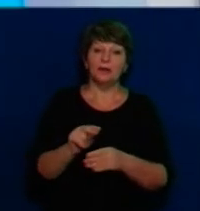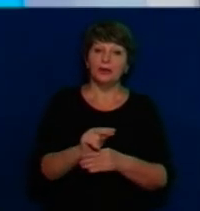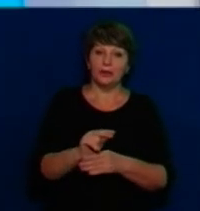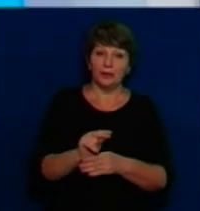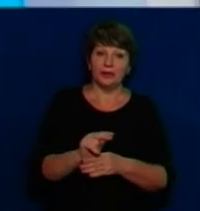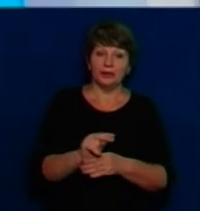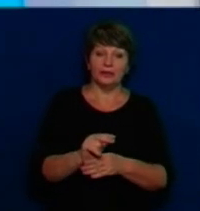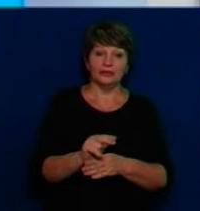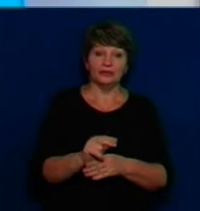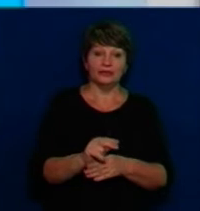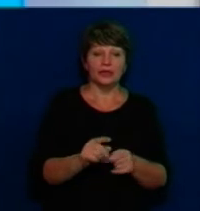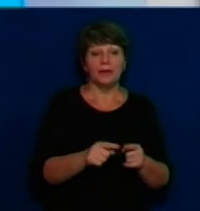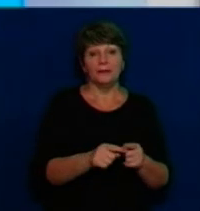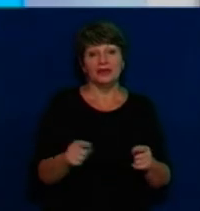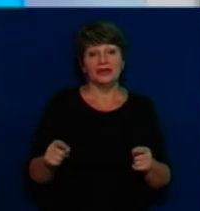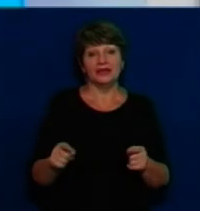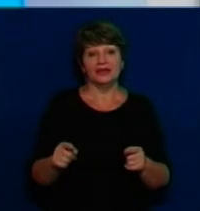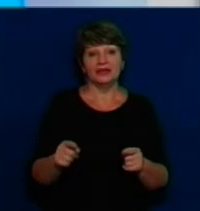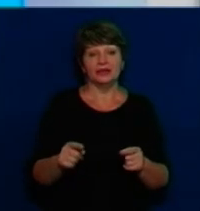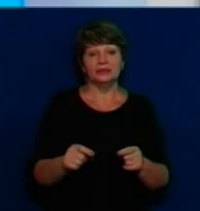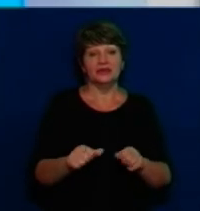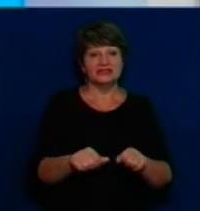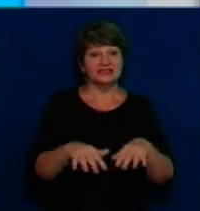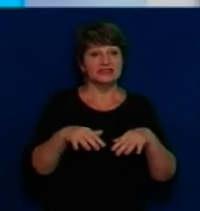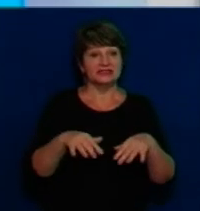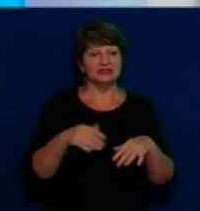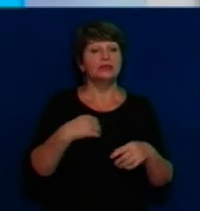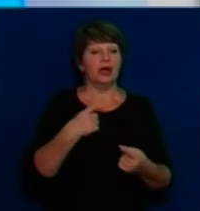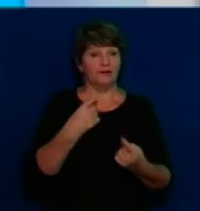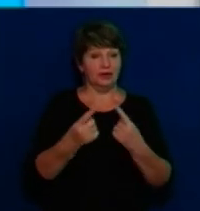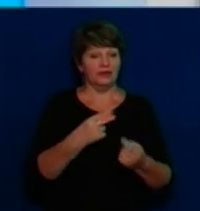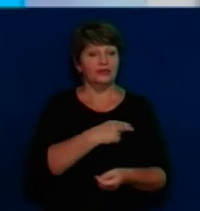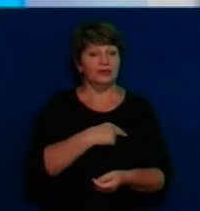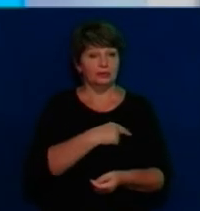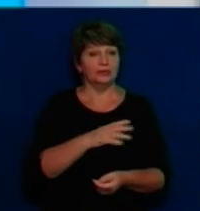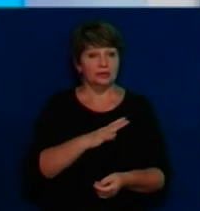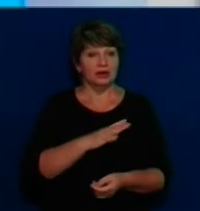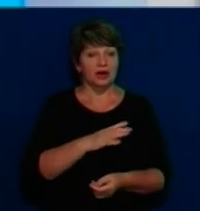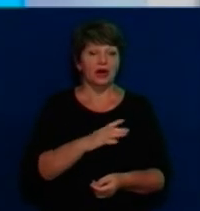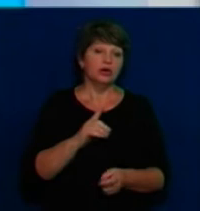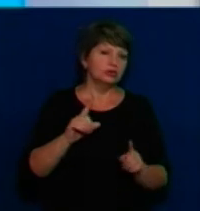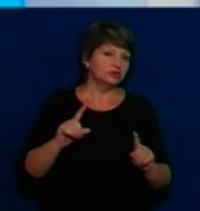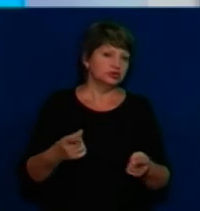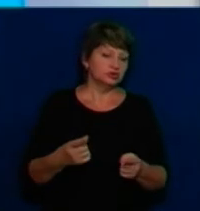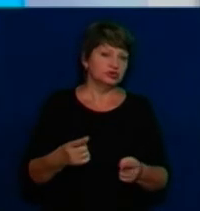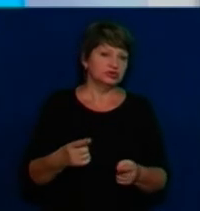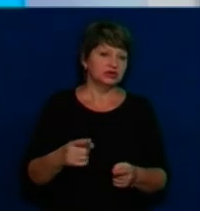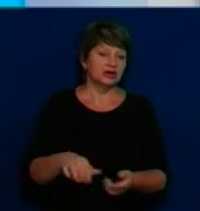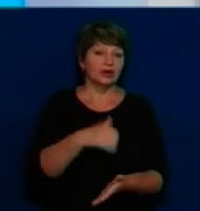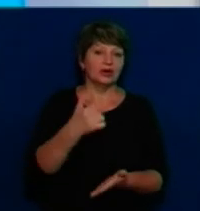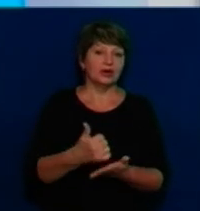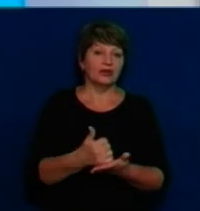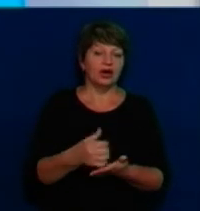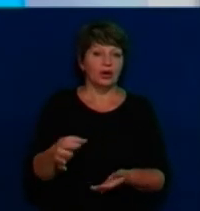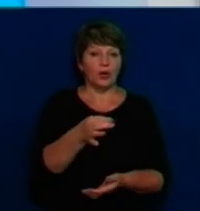всього, періоди протягом сесії. І ми про це говорили з депутатами. Але чомусь голова обласної ради говорив, що це буде незаконно.